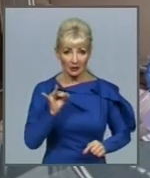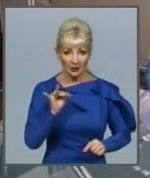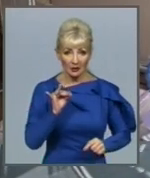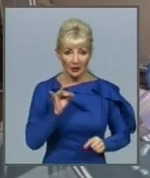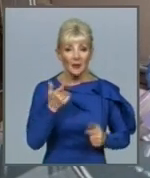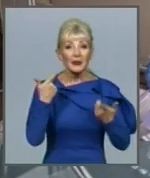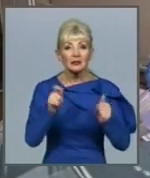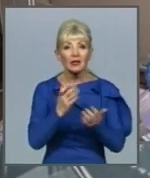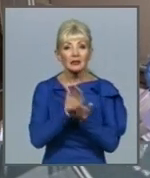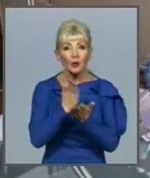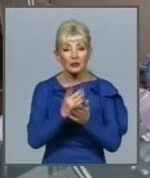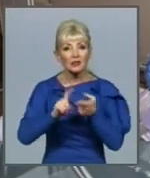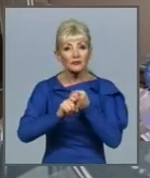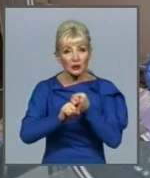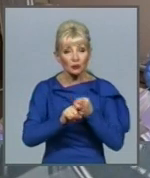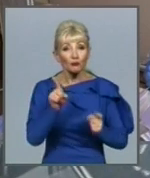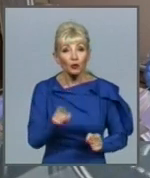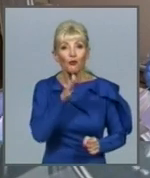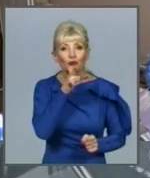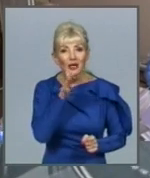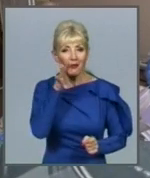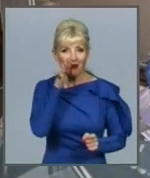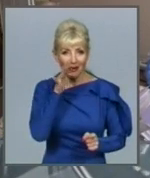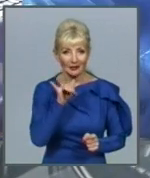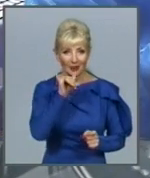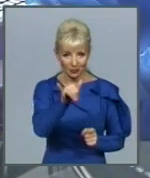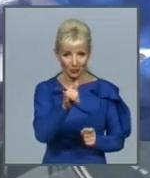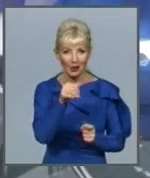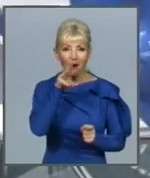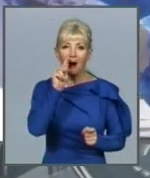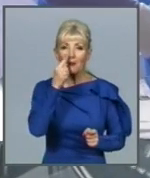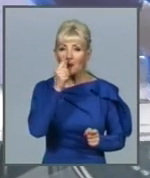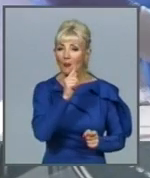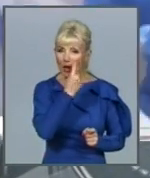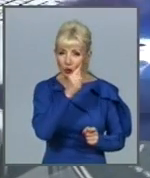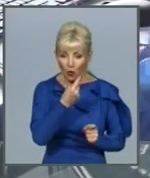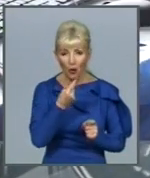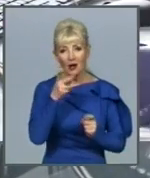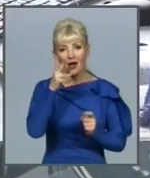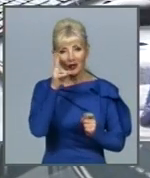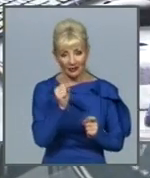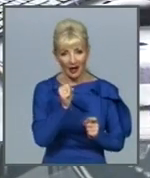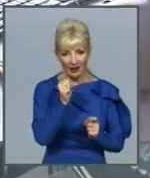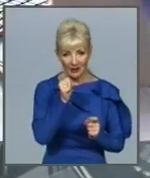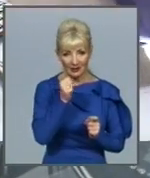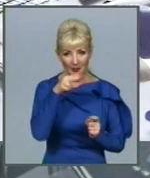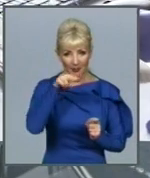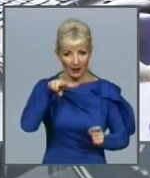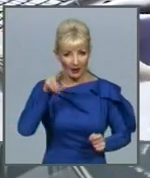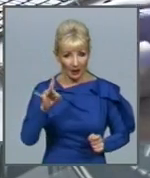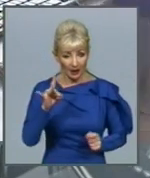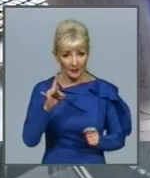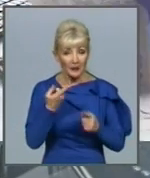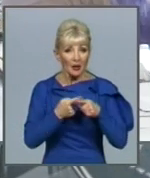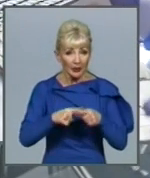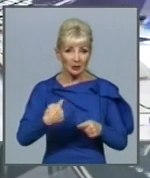вірус в той час, коли в неї беруть відповідний мазок для діагностики методом ПЛР. Саме тому нами були внесені